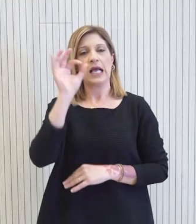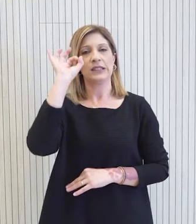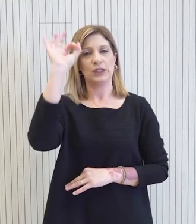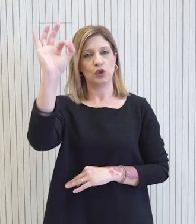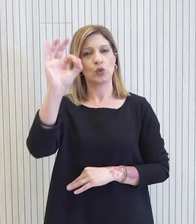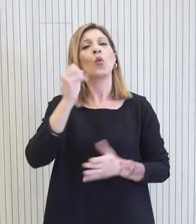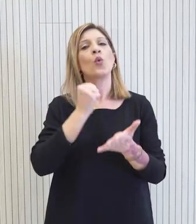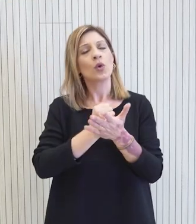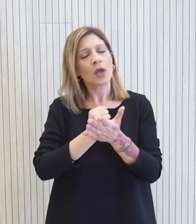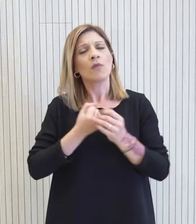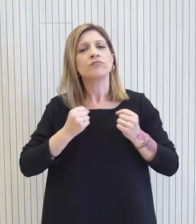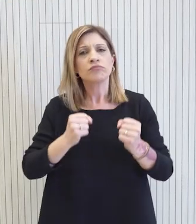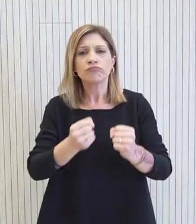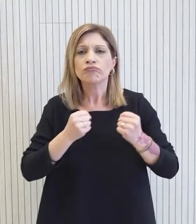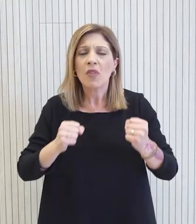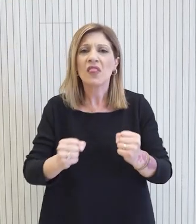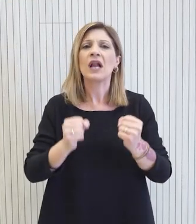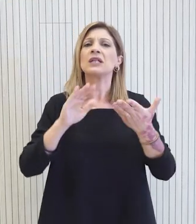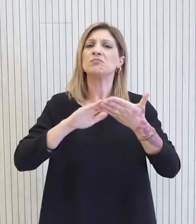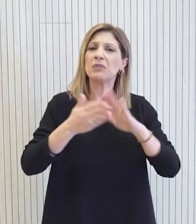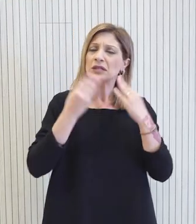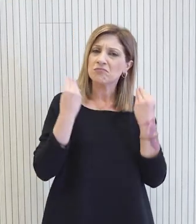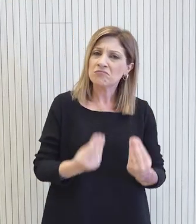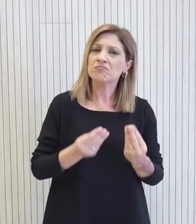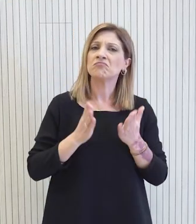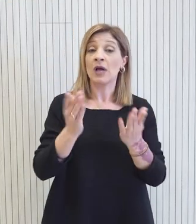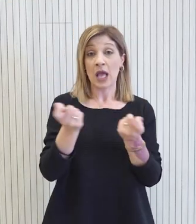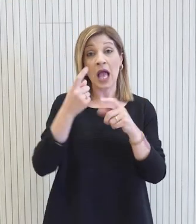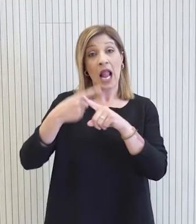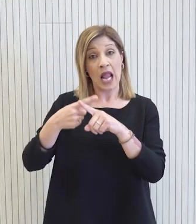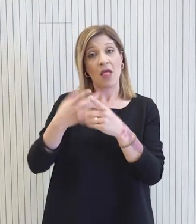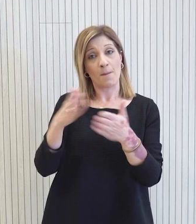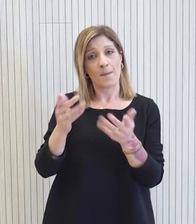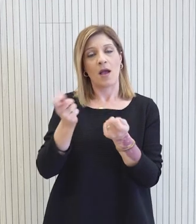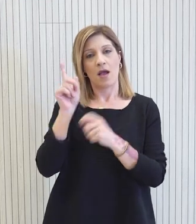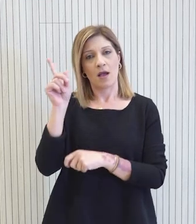το σύνολο των δράσεών τους και καλών πρακτικών που ήδη υλοποιεί στην Ελλάδα φιλοκερδός.